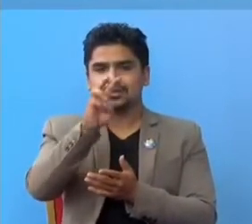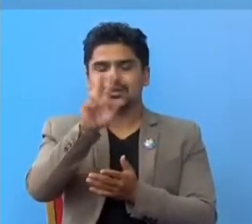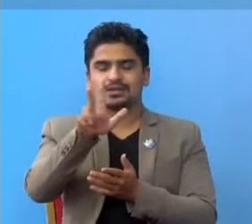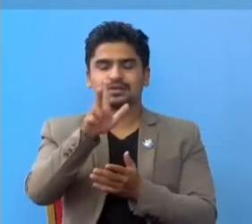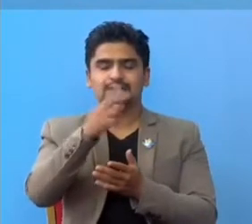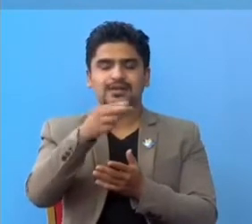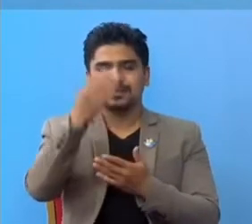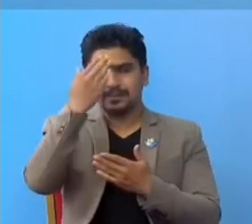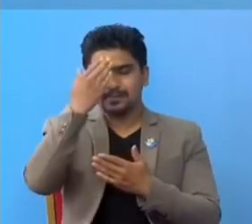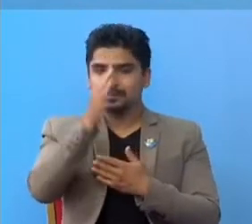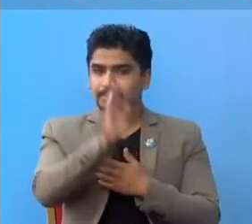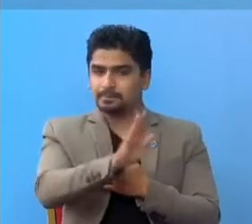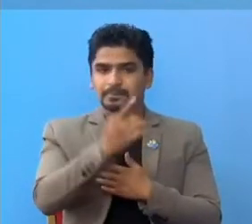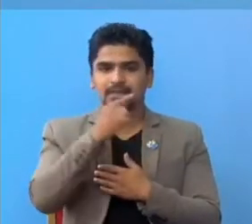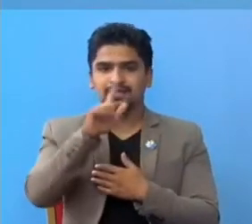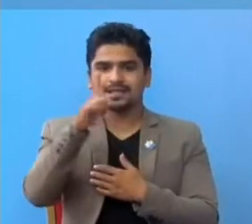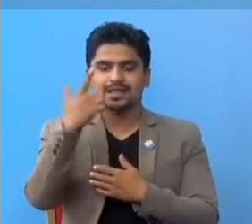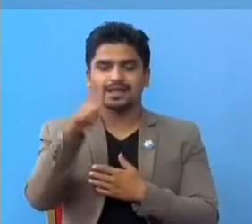वाटो संक्रमी तुनिवाईको छा